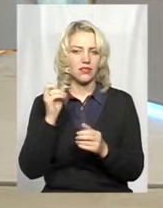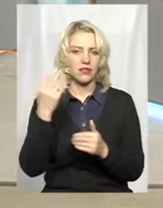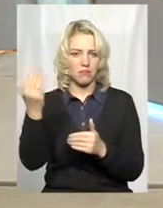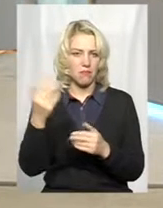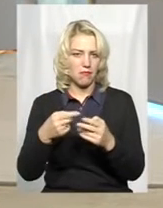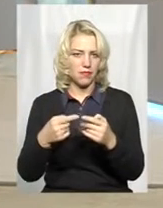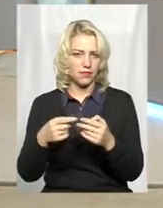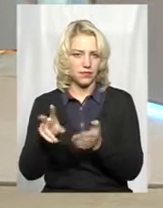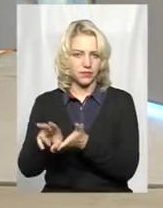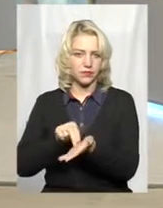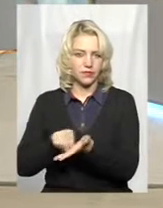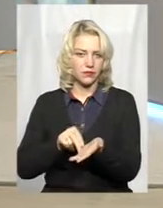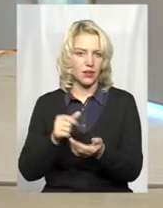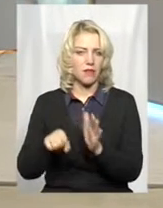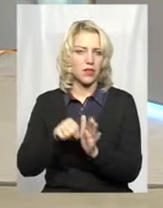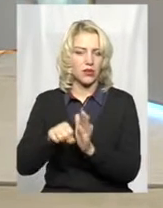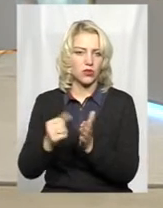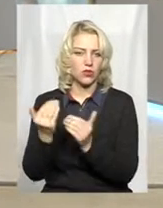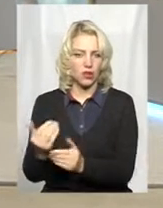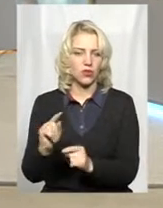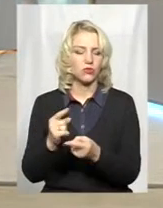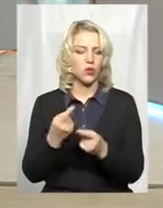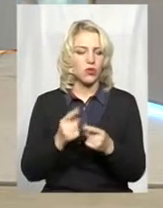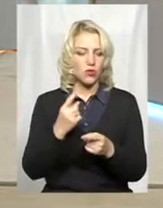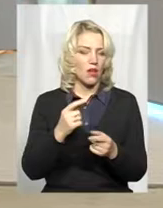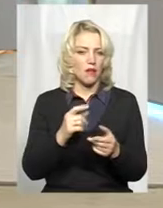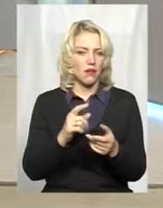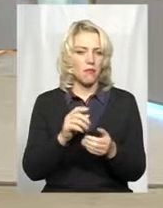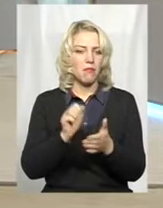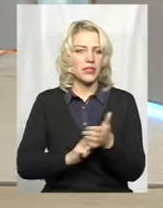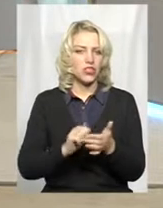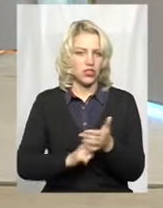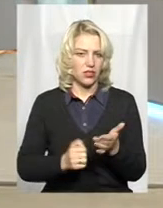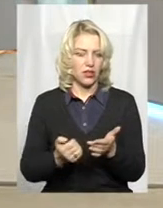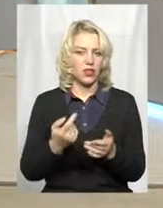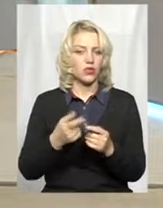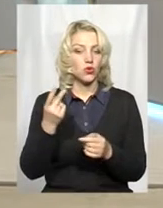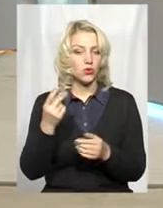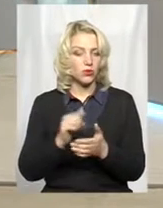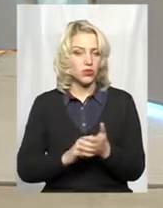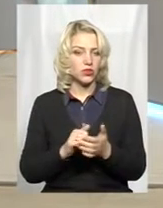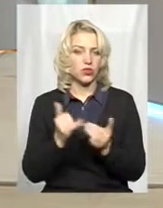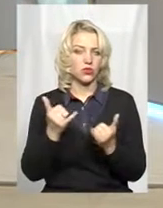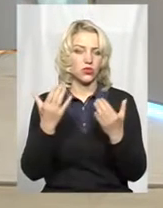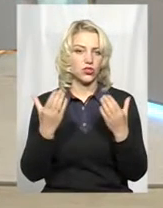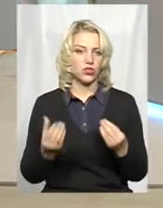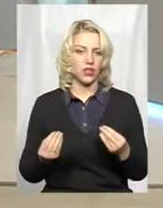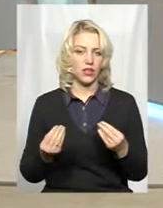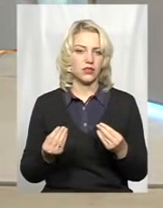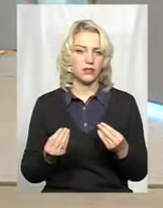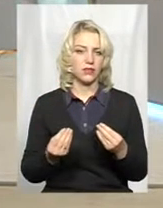це одна причина браконьєрства. Інша причина, скажімо, на сьогоднішній день